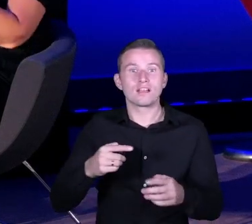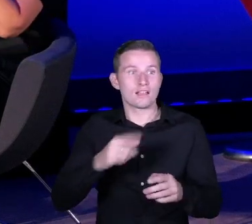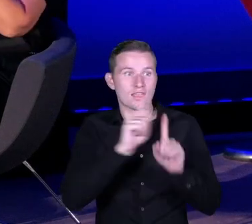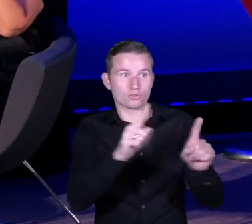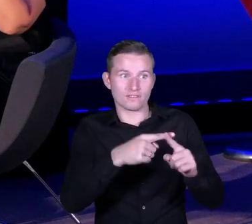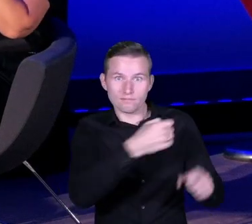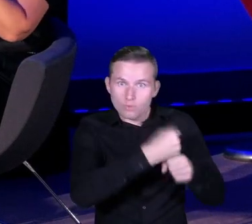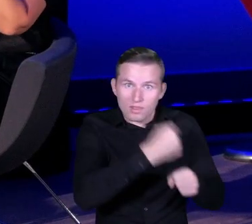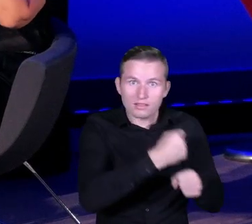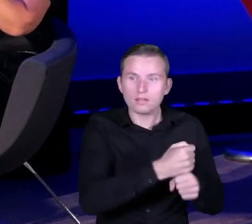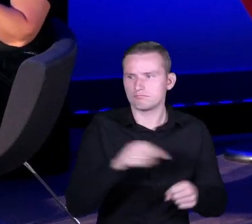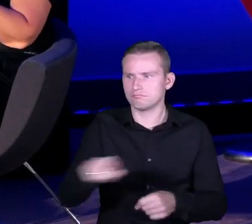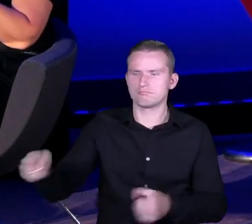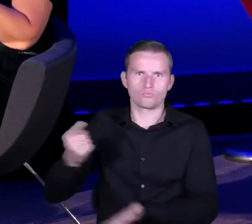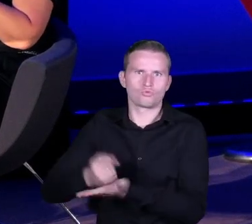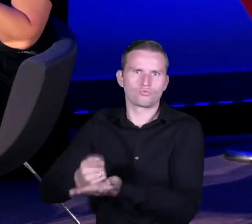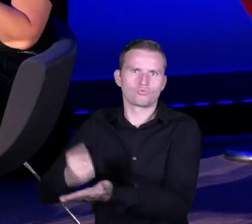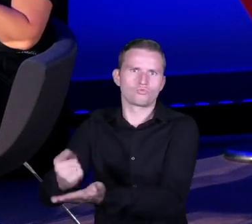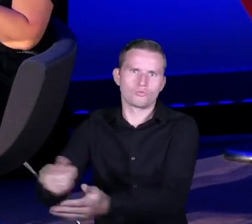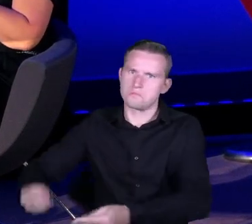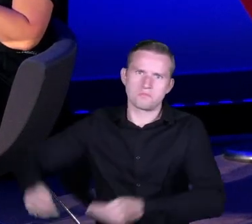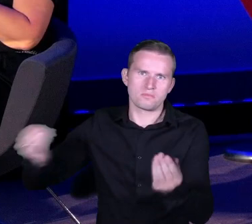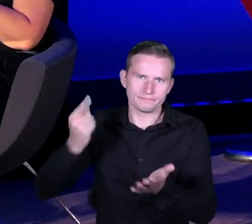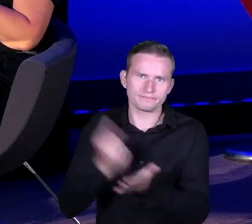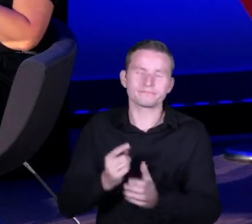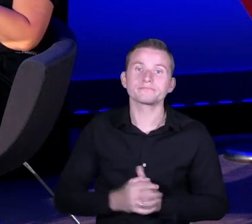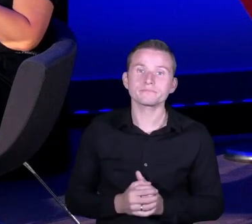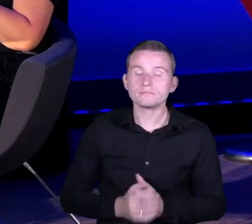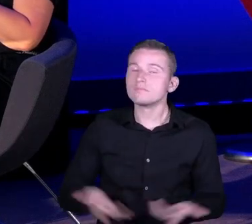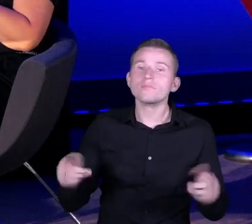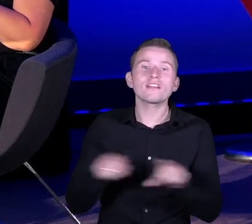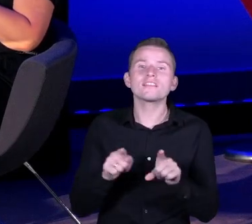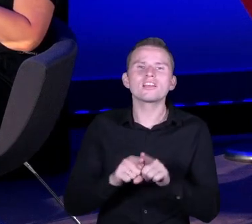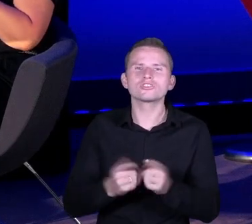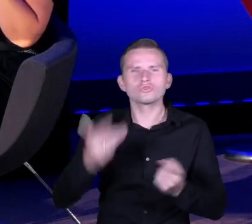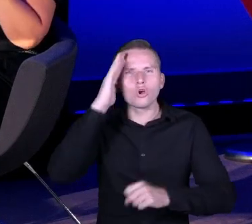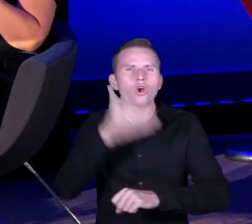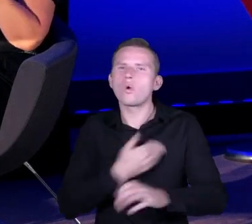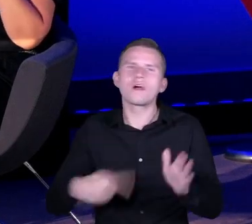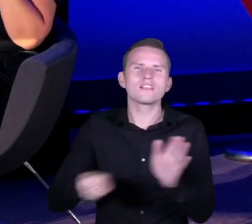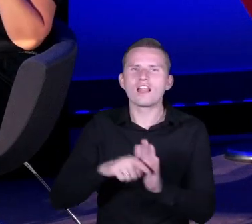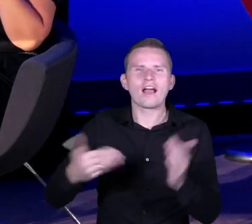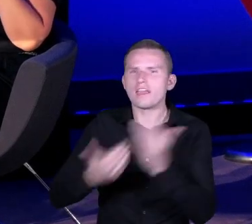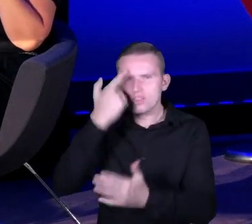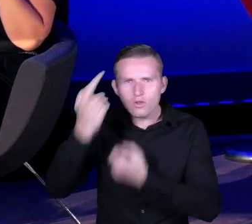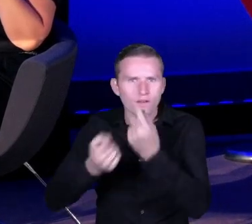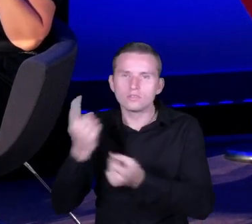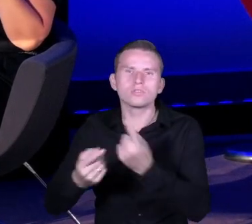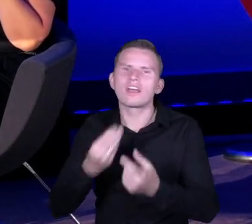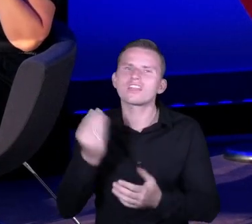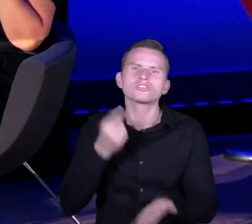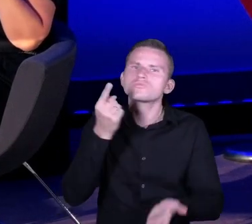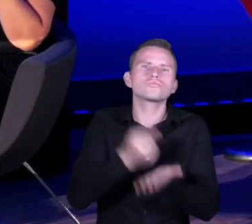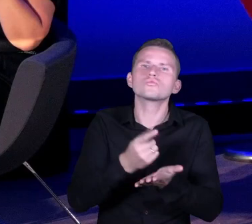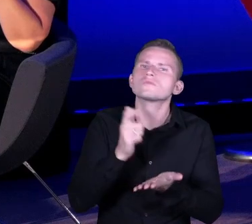obszarach. I też powiem drugą rzecz, która wydaje mi się dużym sukcesem szkoły Lej Nowatora. My często mówimy tak,